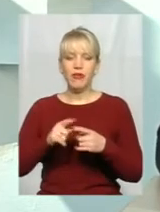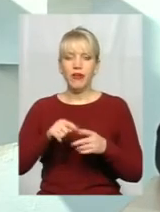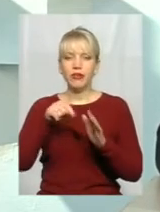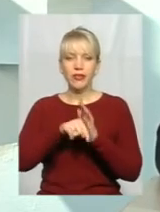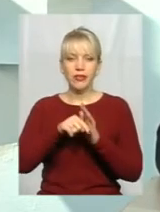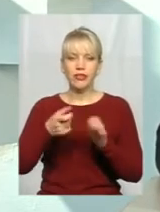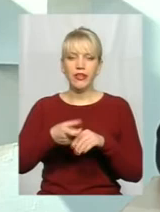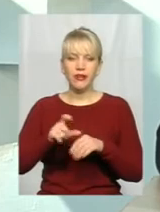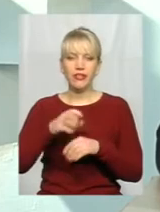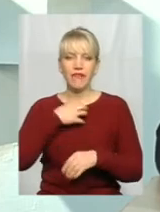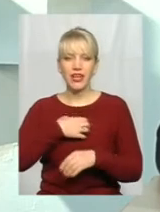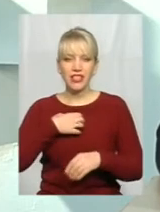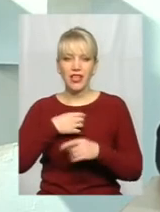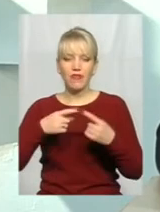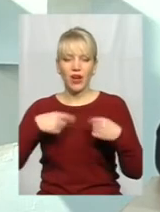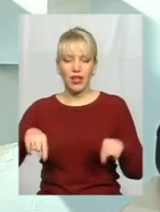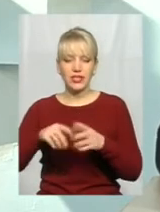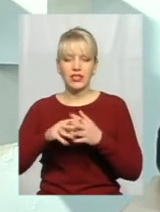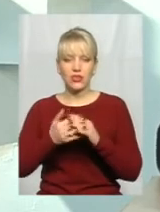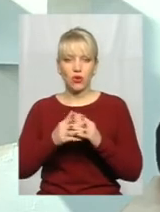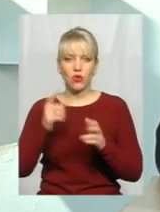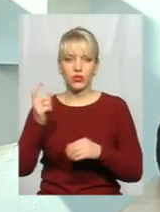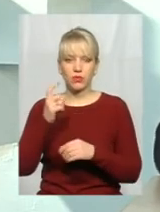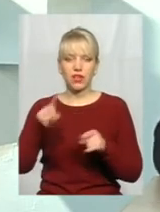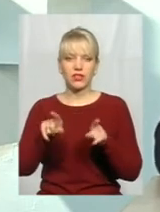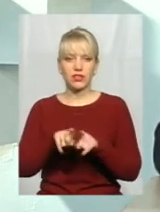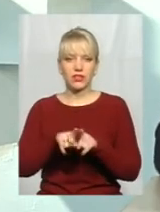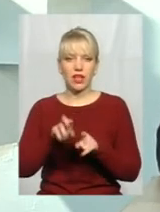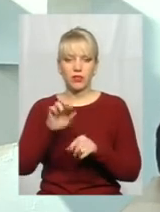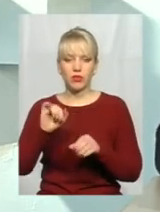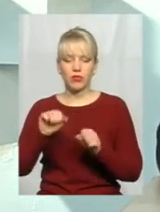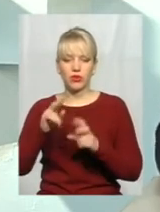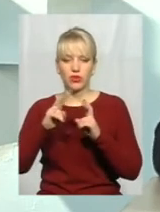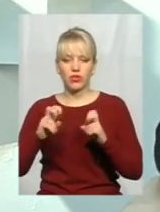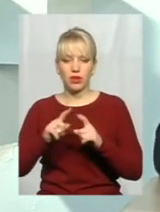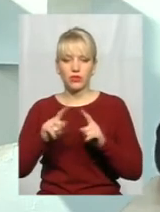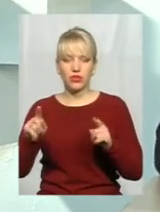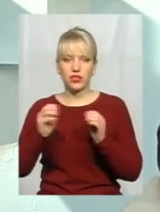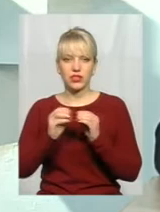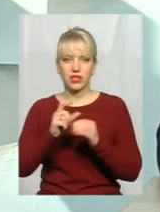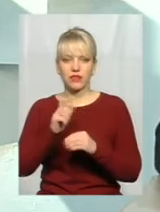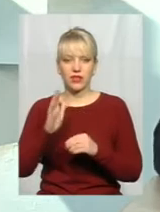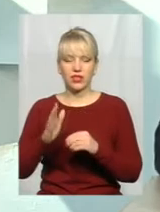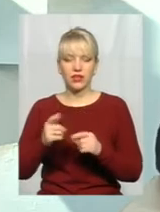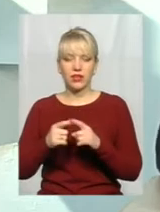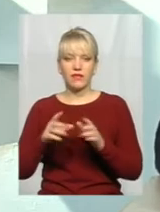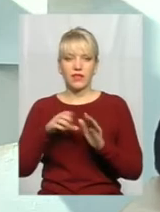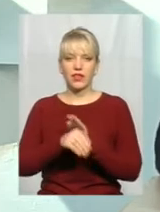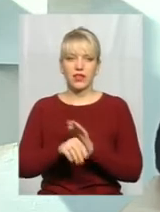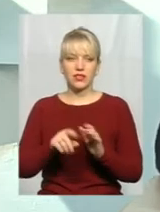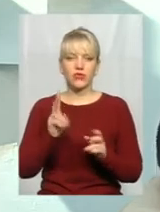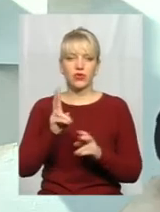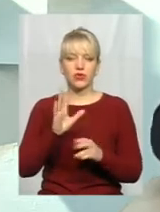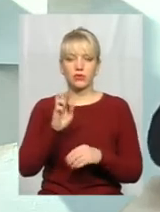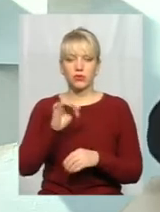важливе для України галузі сільського господарства. І так само могли би розглянути на протязі 10 хвилин, внести, якщо було б у когось